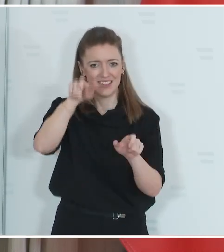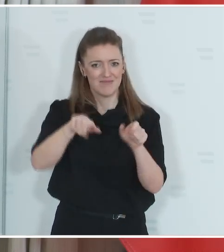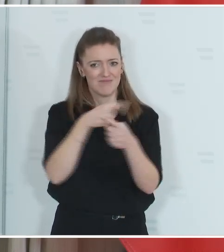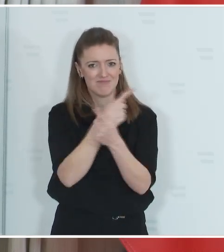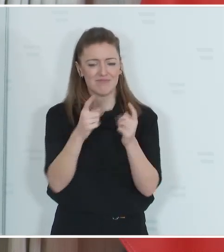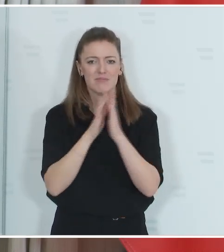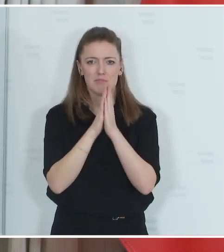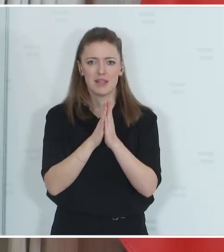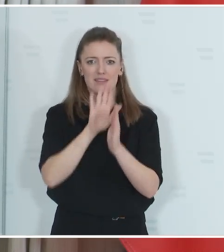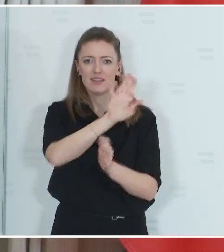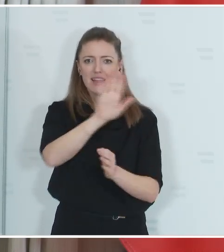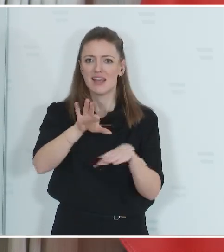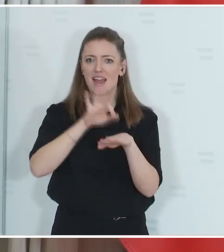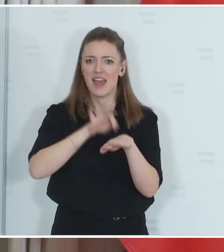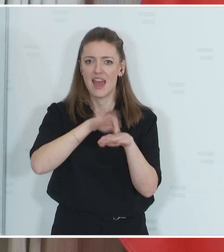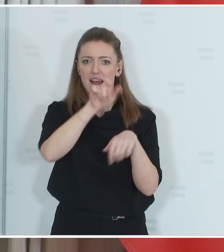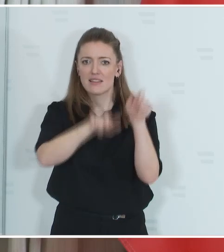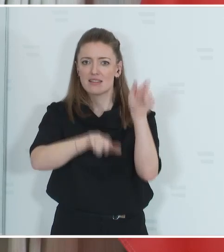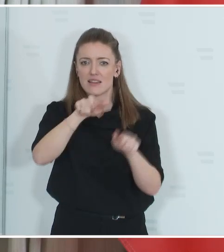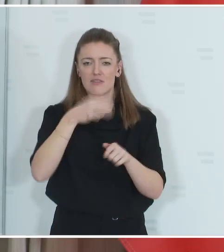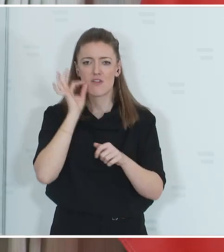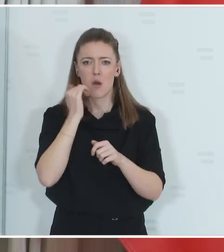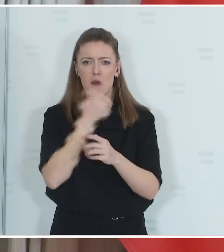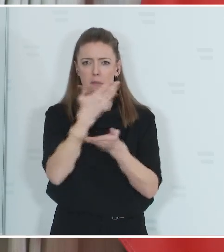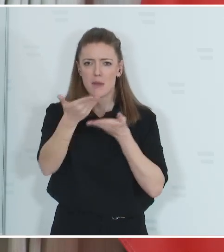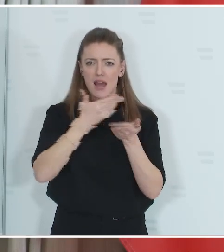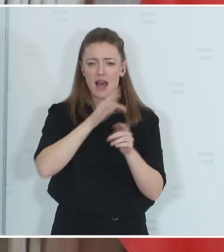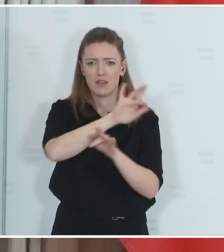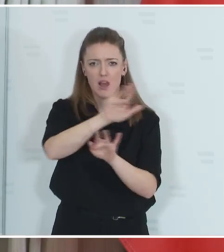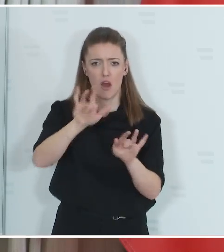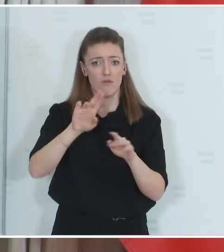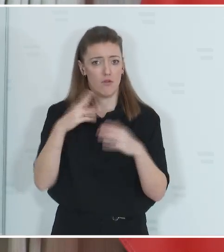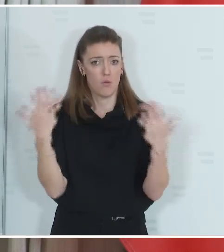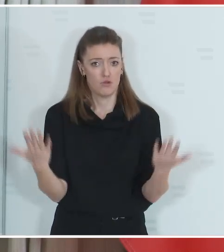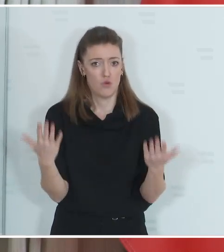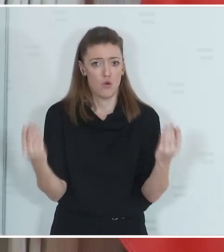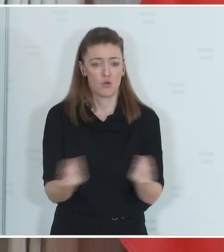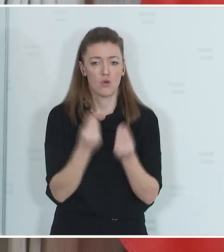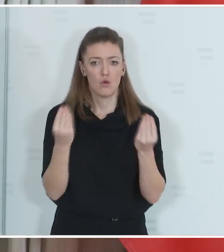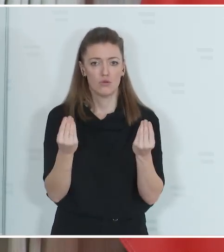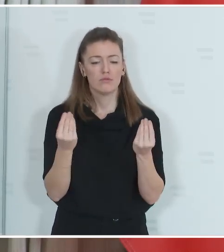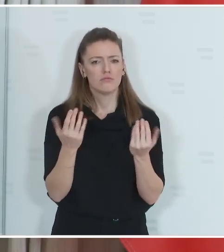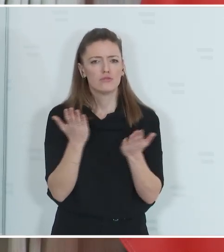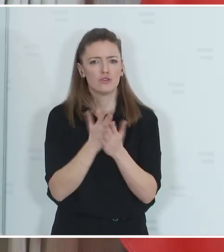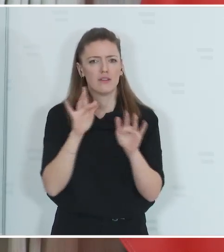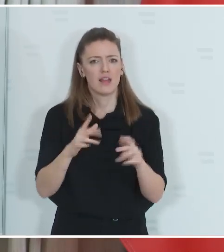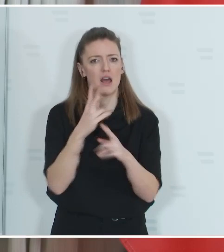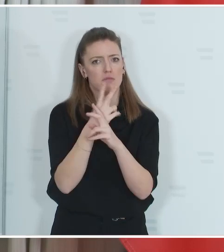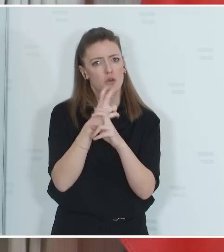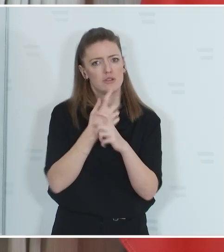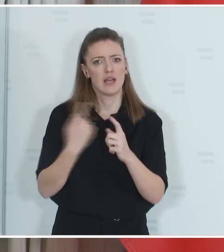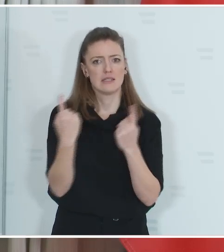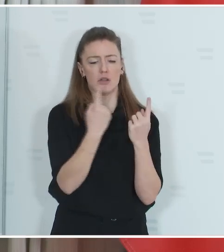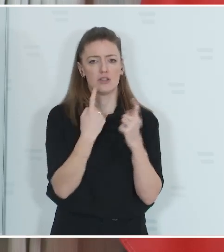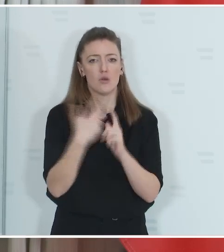sich da von ihren Ärztinnen und Ärzten beraten zu lassen. Und warum das so ist in Österreich? Wir haben schon eine Situation, dass die